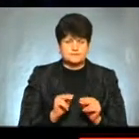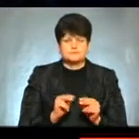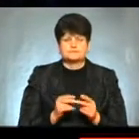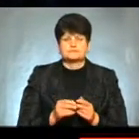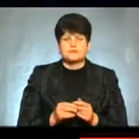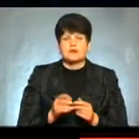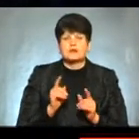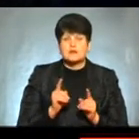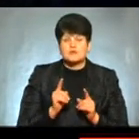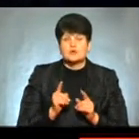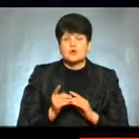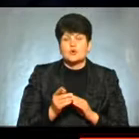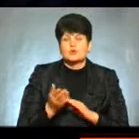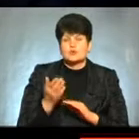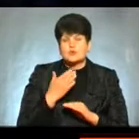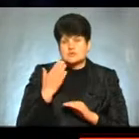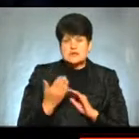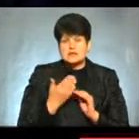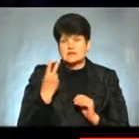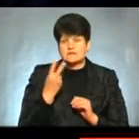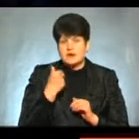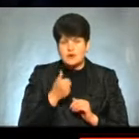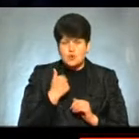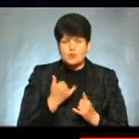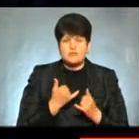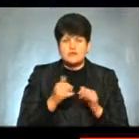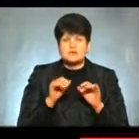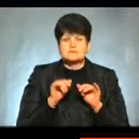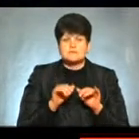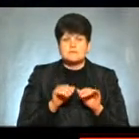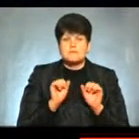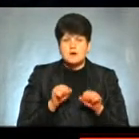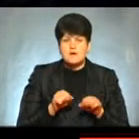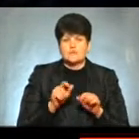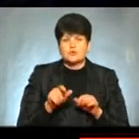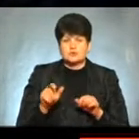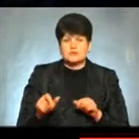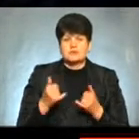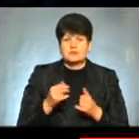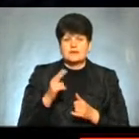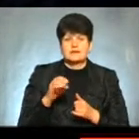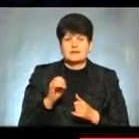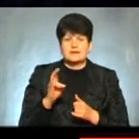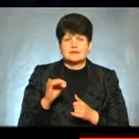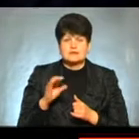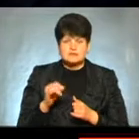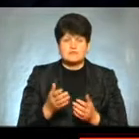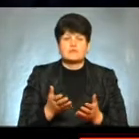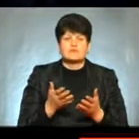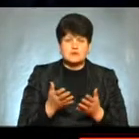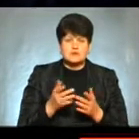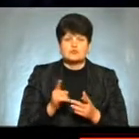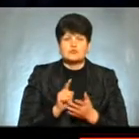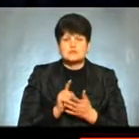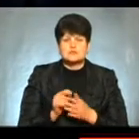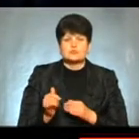останні два роки вже уповноважна справ людини, попередньо Лунковська, тепер Денисова Визнали, що в